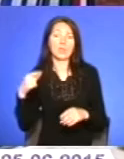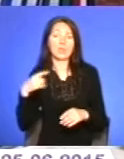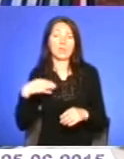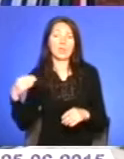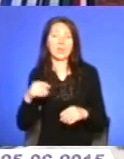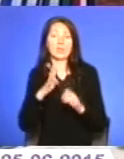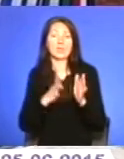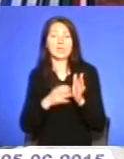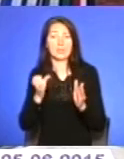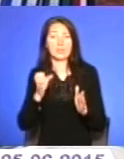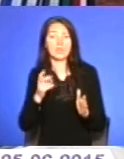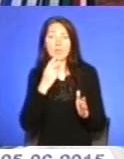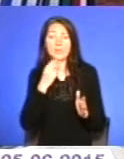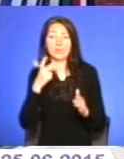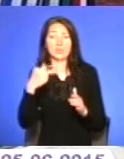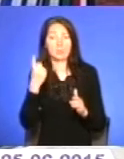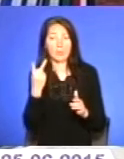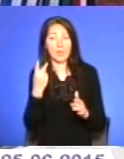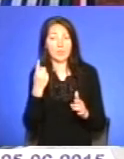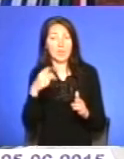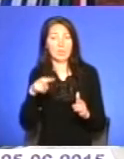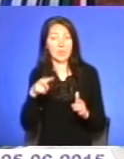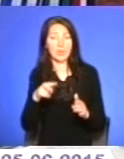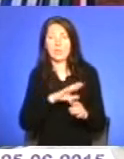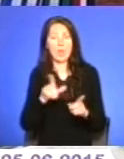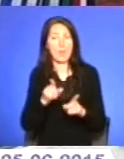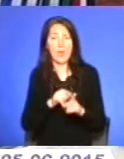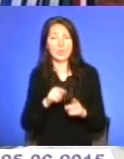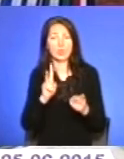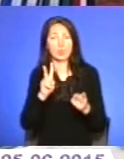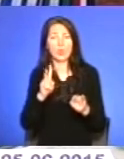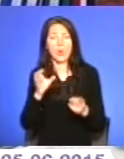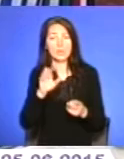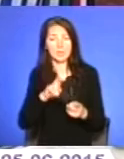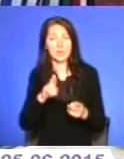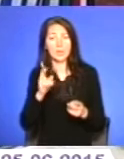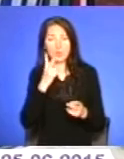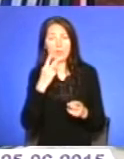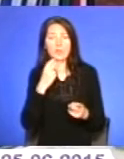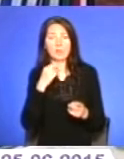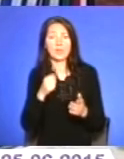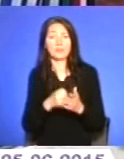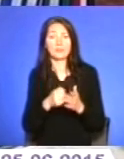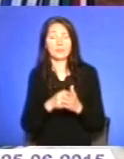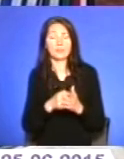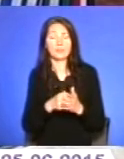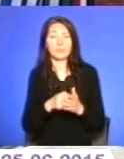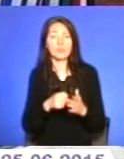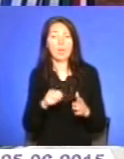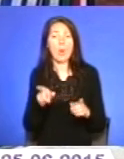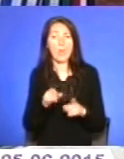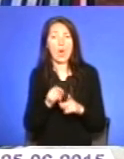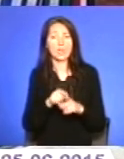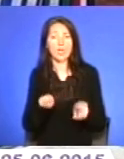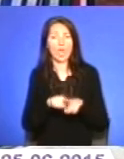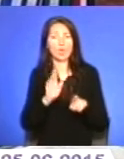31 липня. По непарних буде і з 2 серпня по 30 серпня по парних. Також у